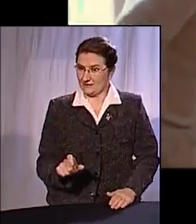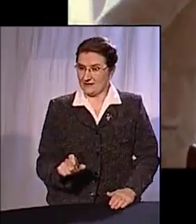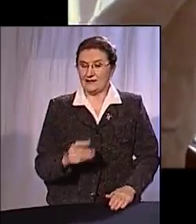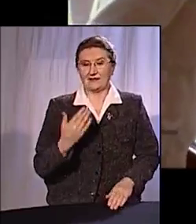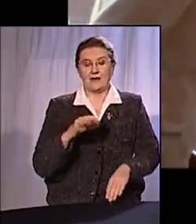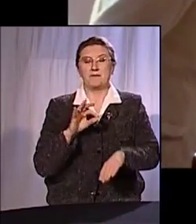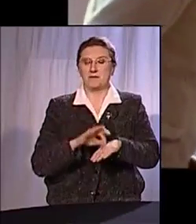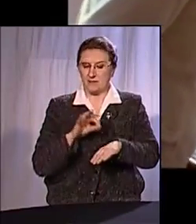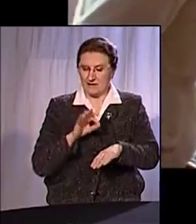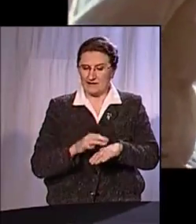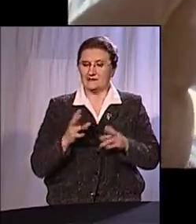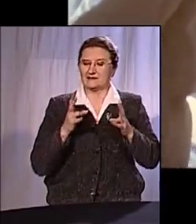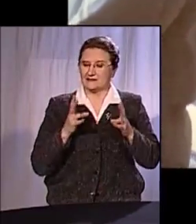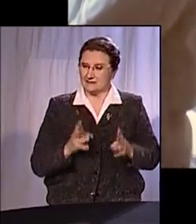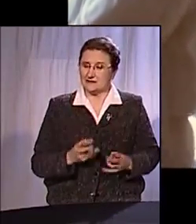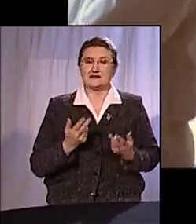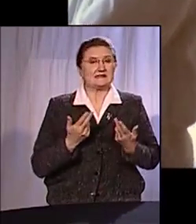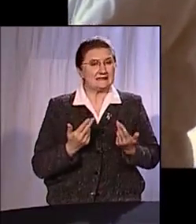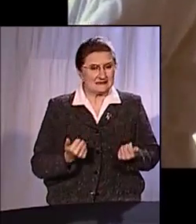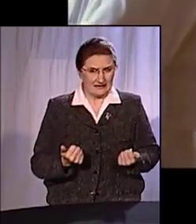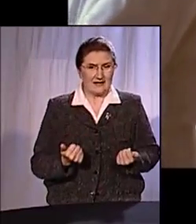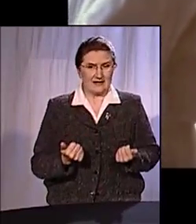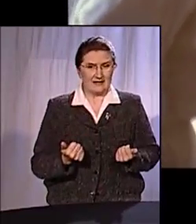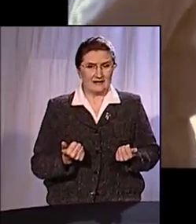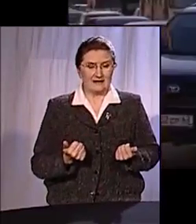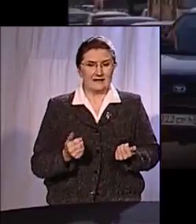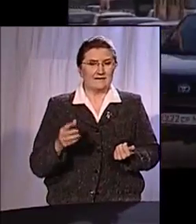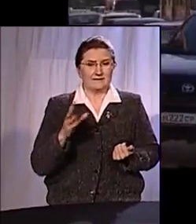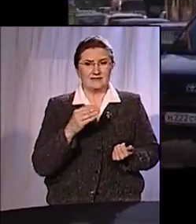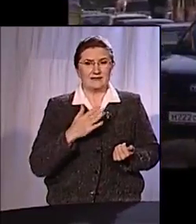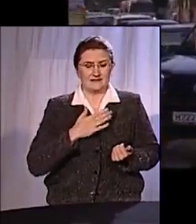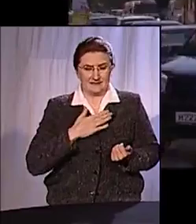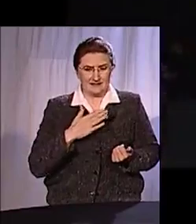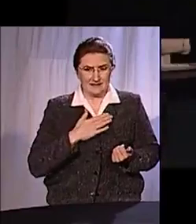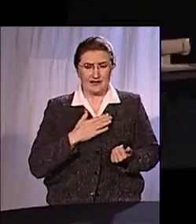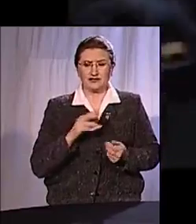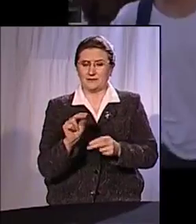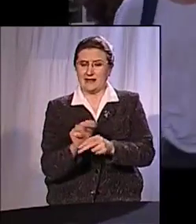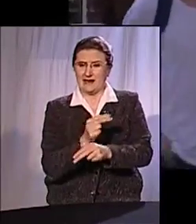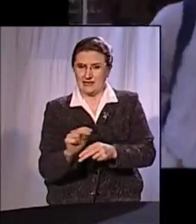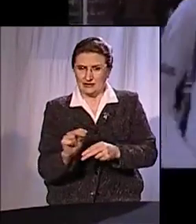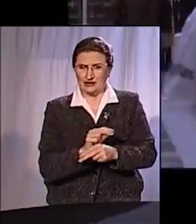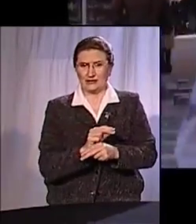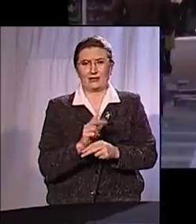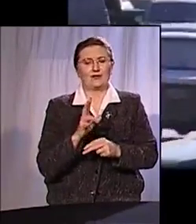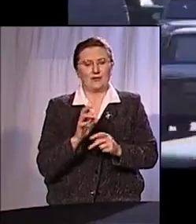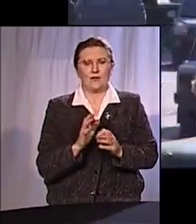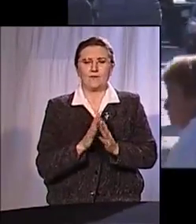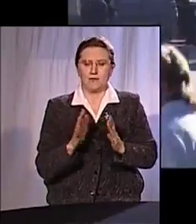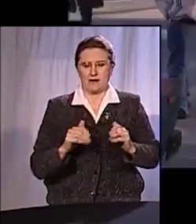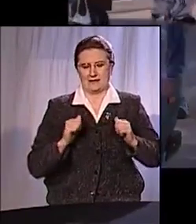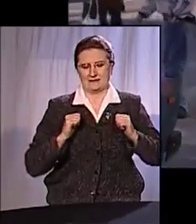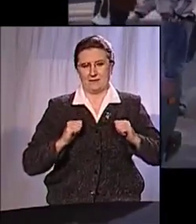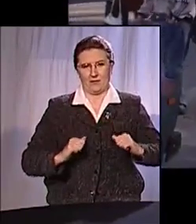это заболевание посетило, да, пользуются всеми нашими методами лечения, более спокойные